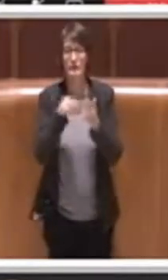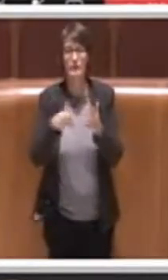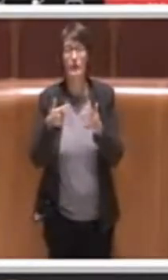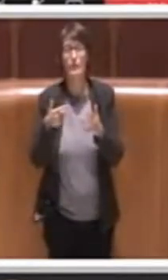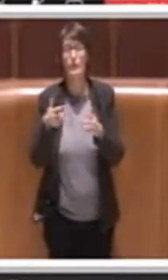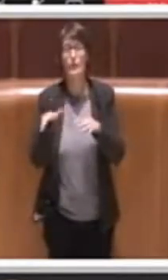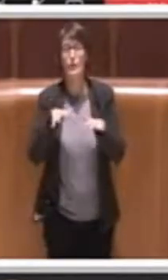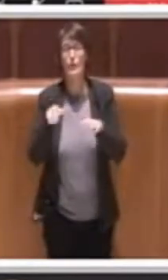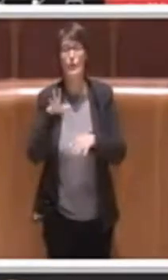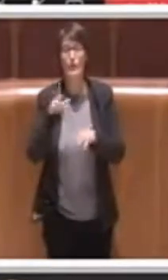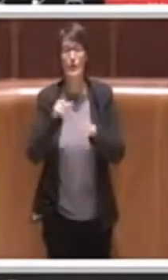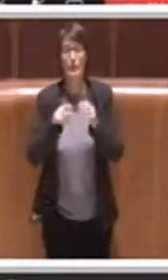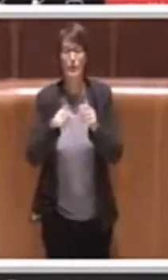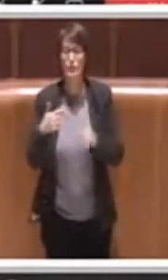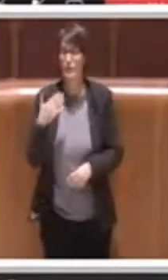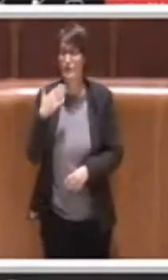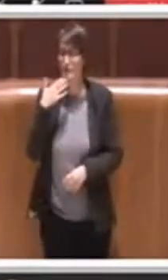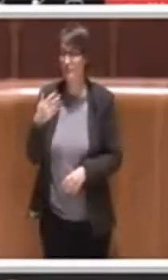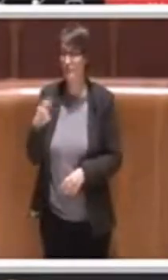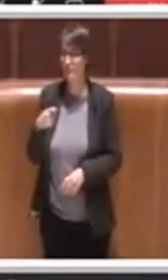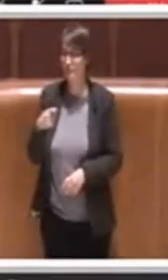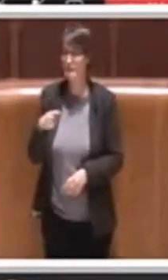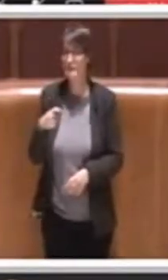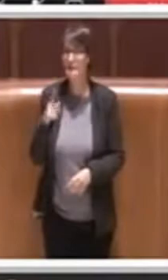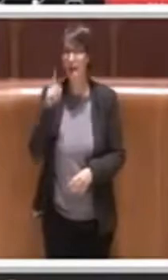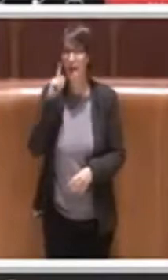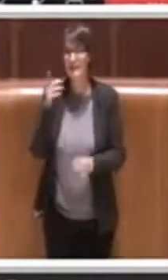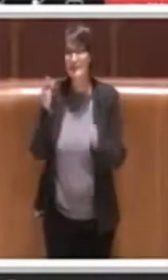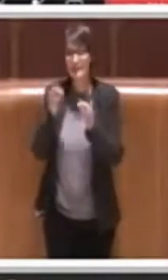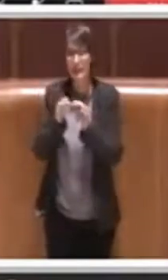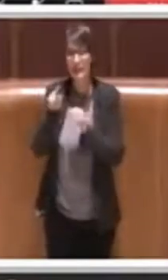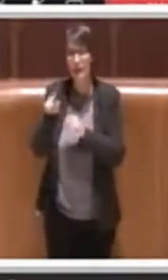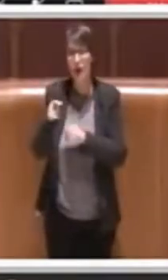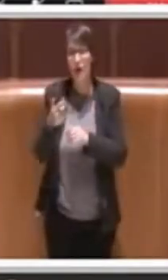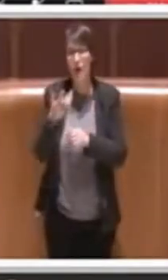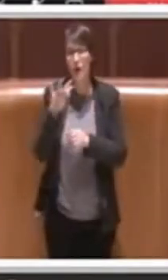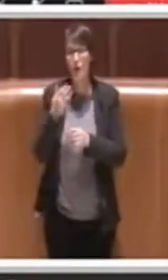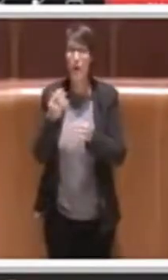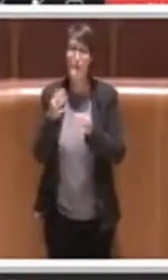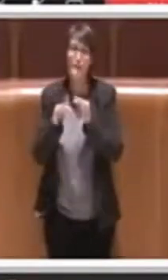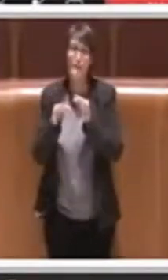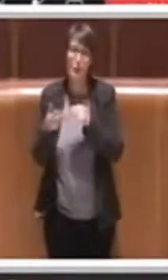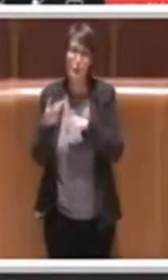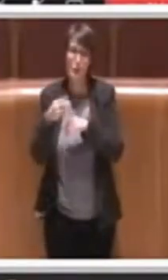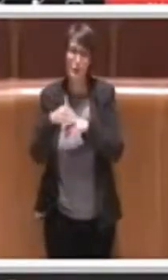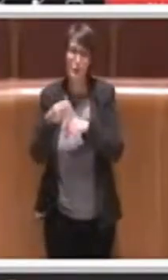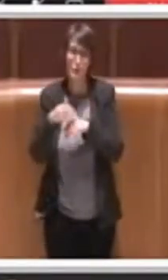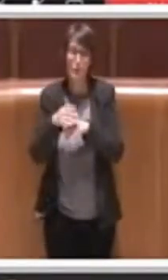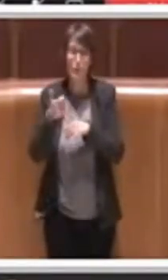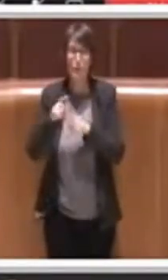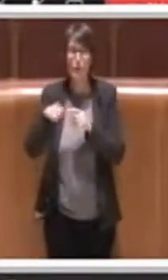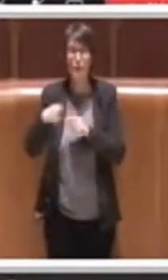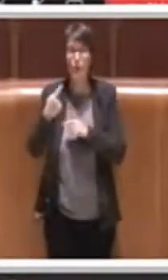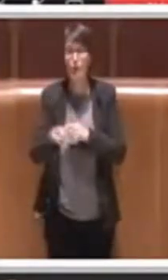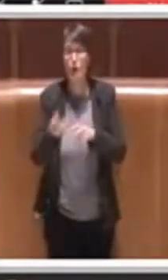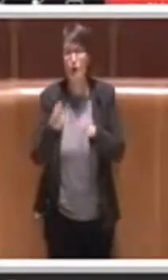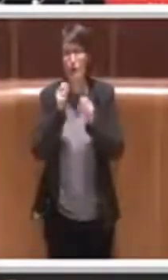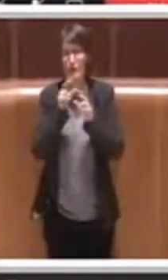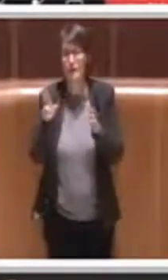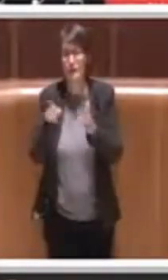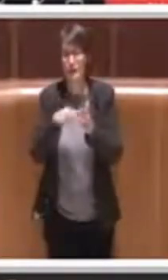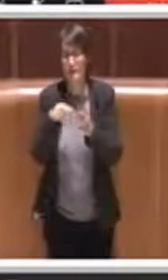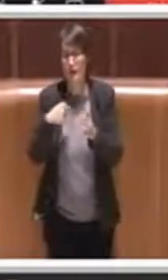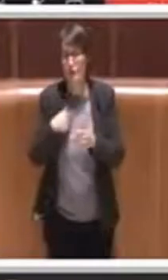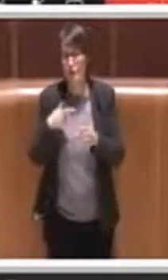Grazie Presidente, se è d'accordo non userò qualcuno in più perché poi non farò dichiarazione di voto su quelli successivi.